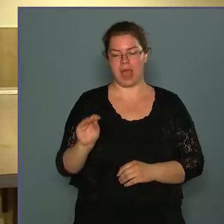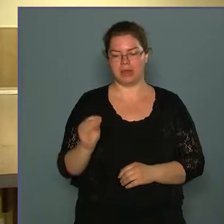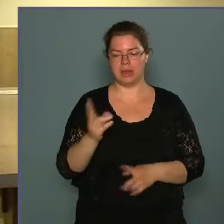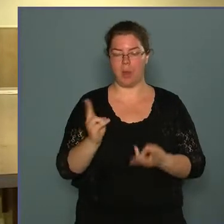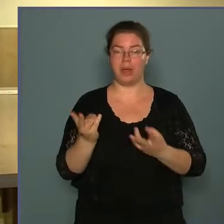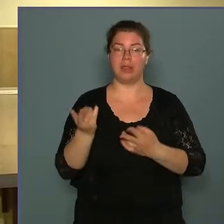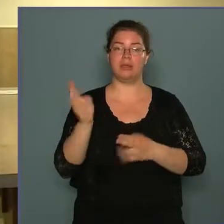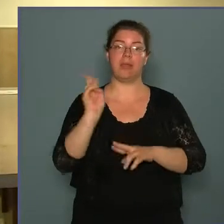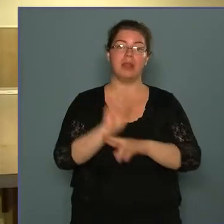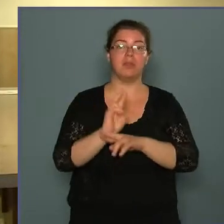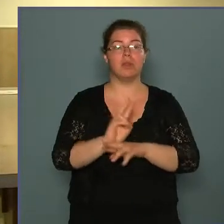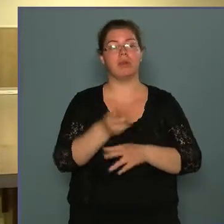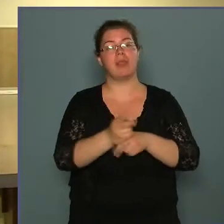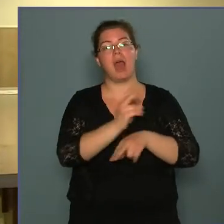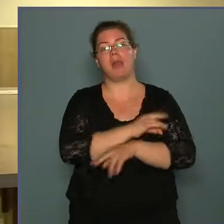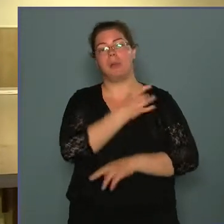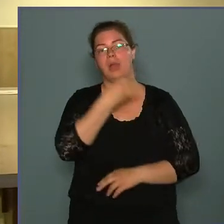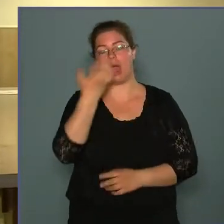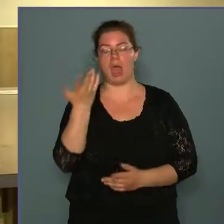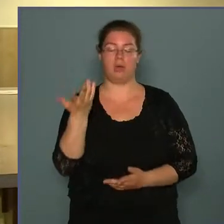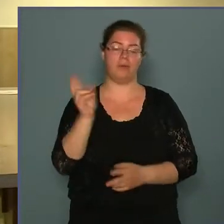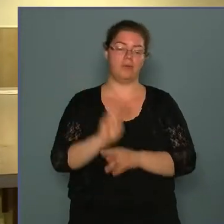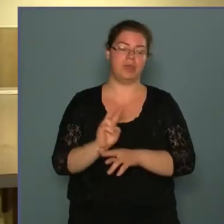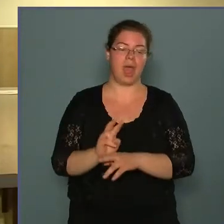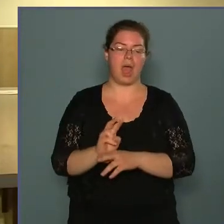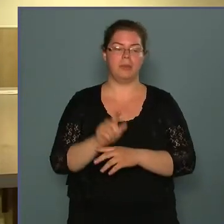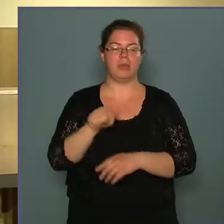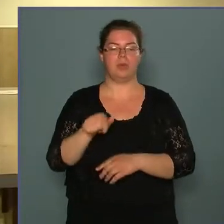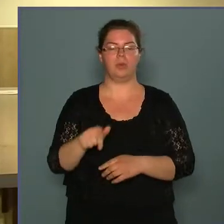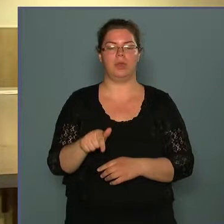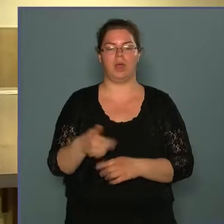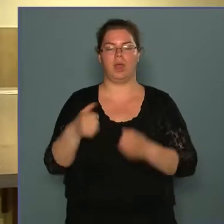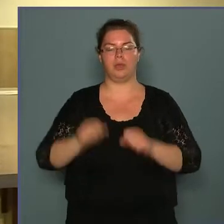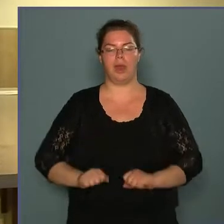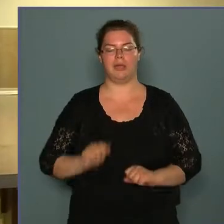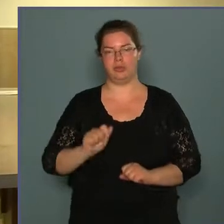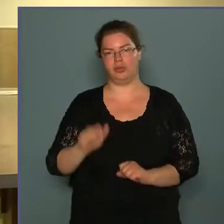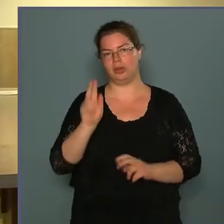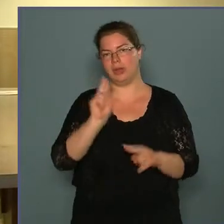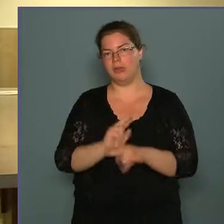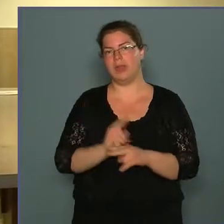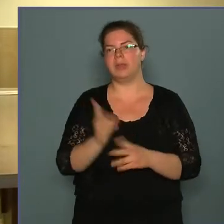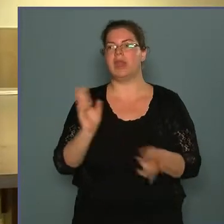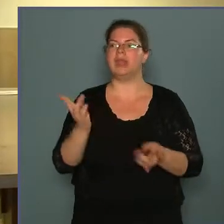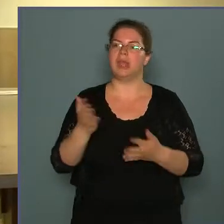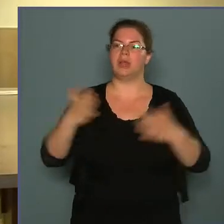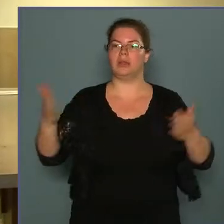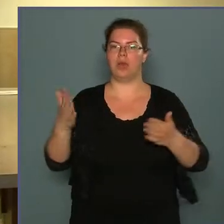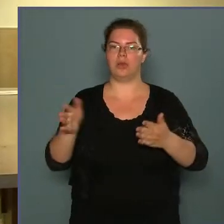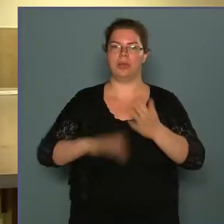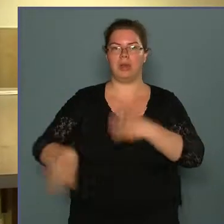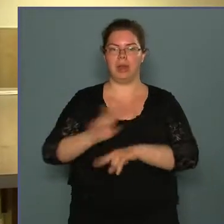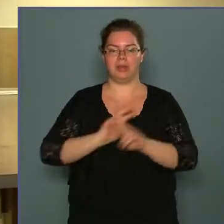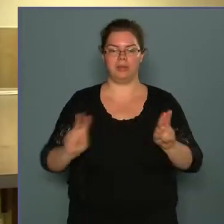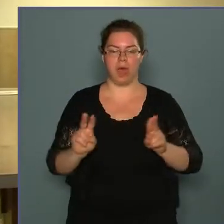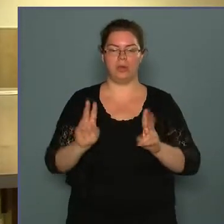felhívjuk az állampolgárok figyelmét, illetve azoknak a tulajdonosoknak a figyelmét, akiknek nagyobb területei vannak,